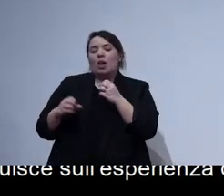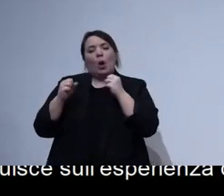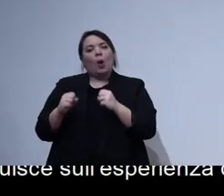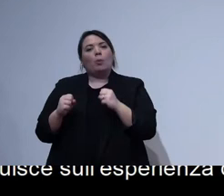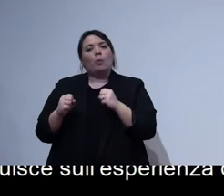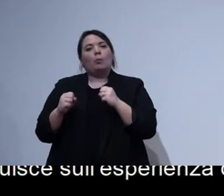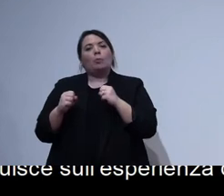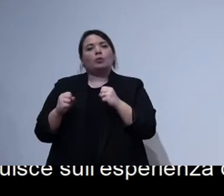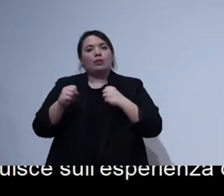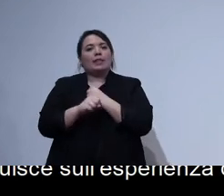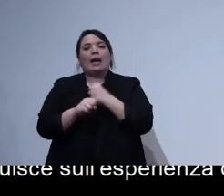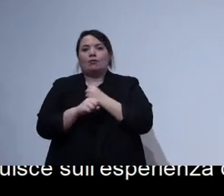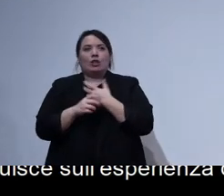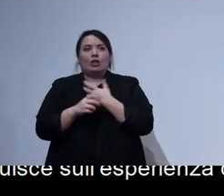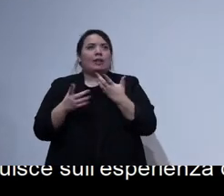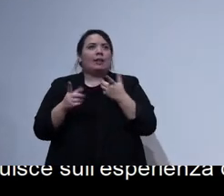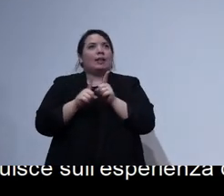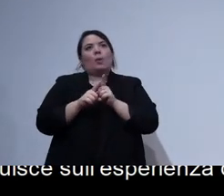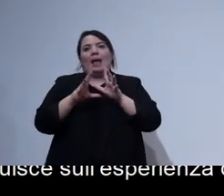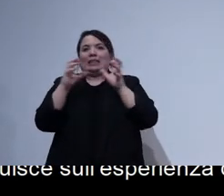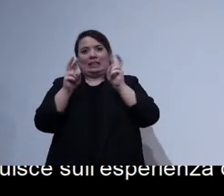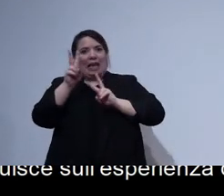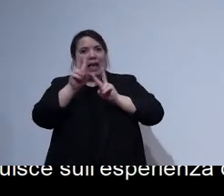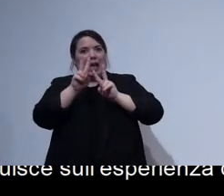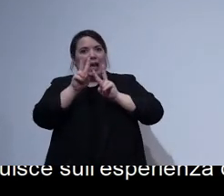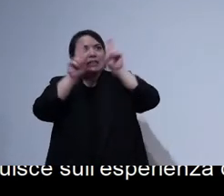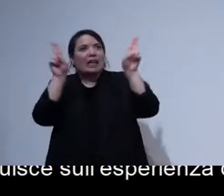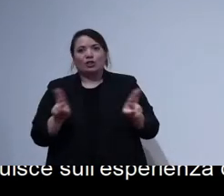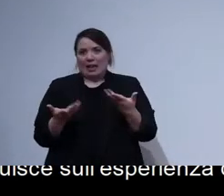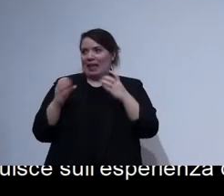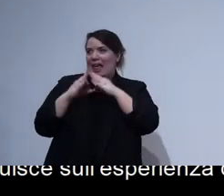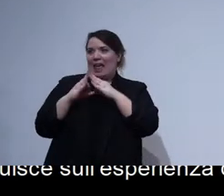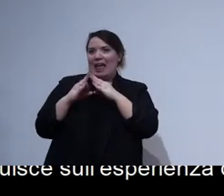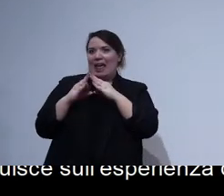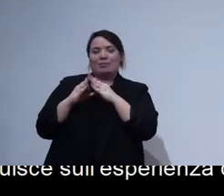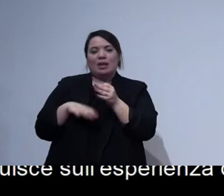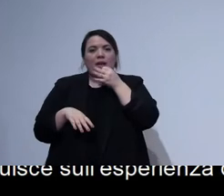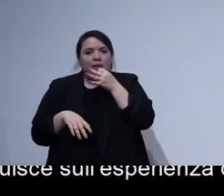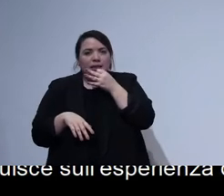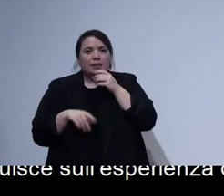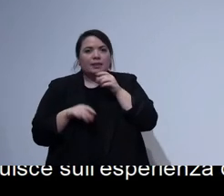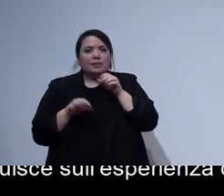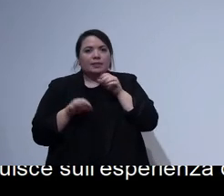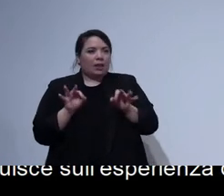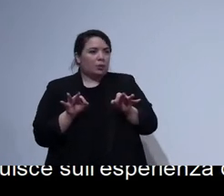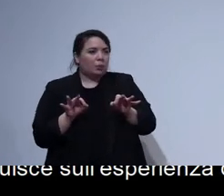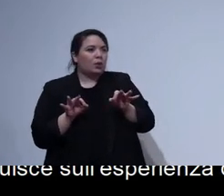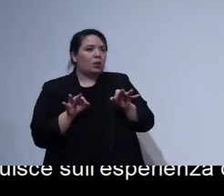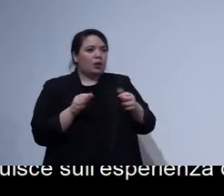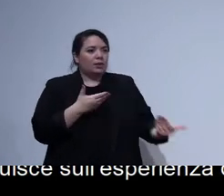internazionale come Airbnb vuol dire far entrare la realtà nelle